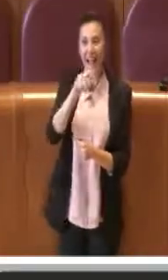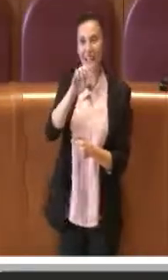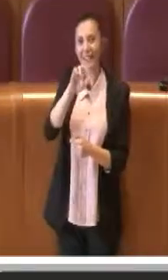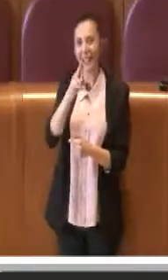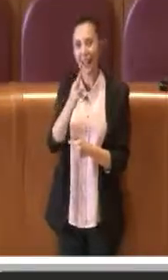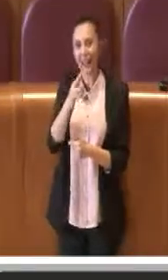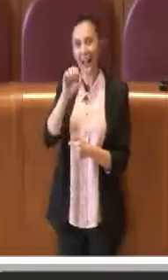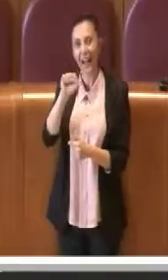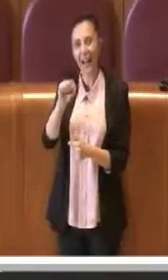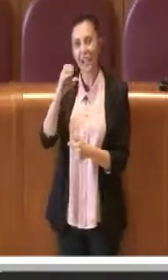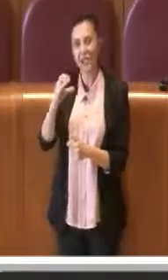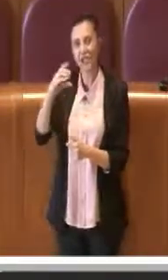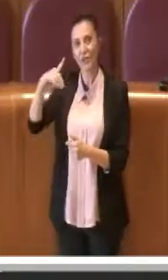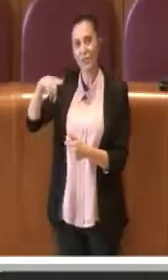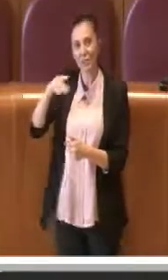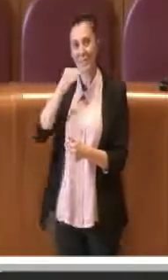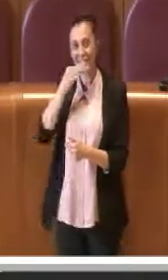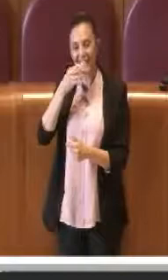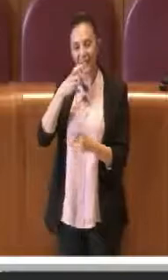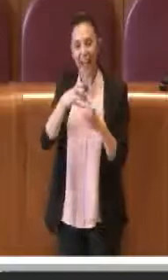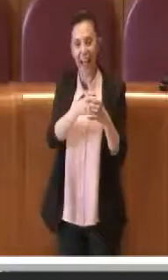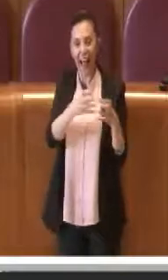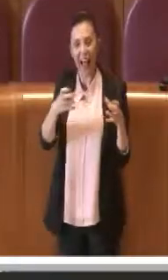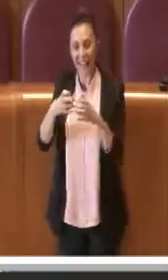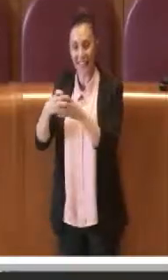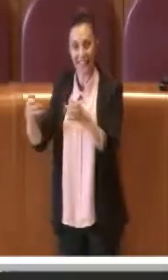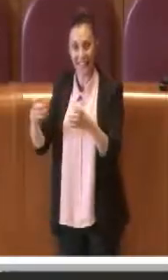diciamo le aziende che svolgono